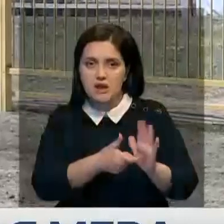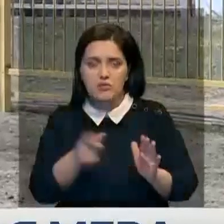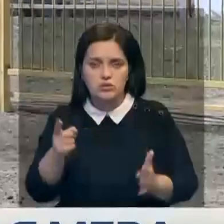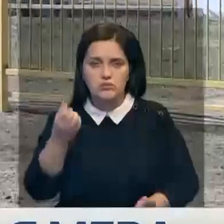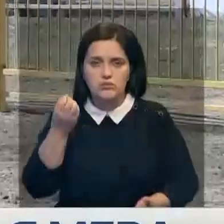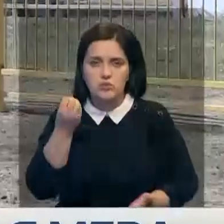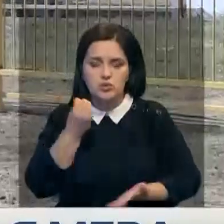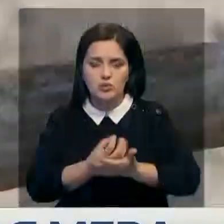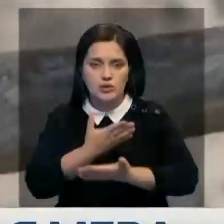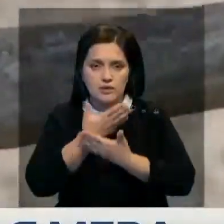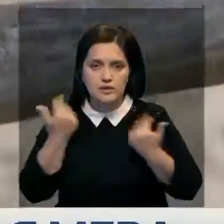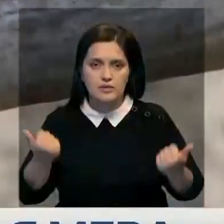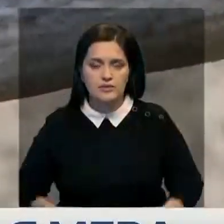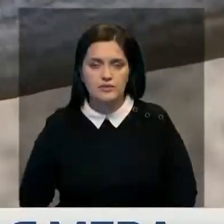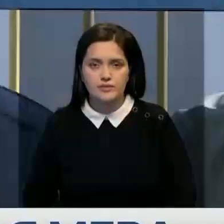они не представляют.